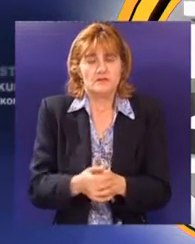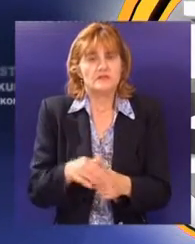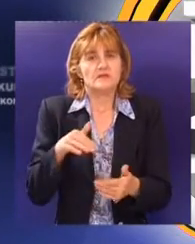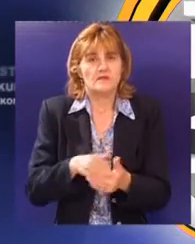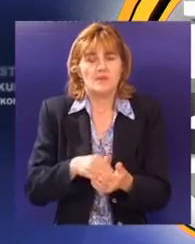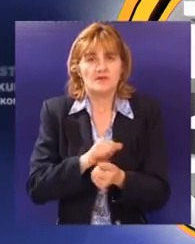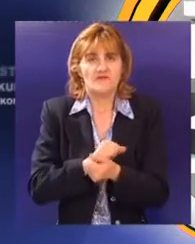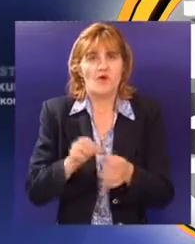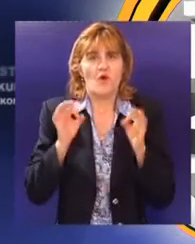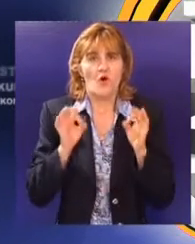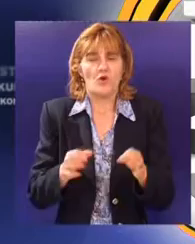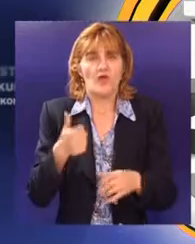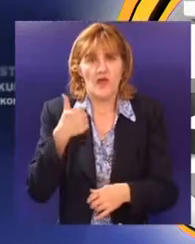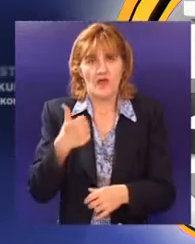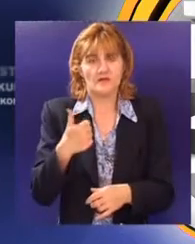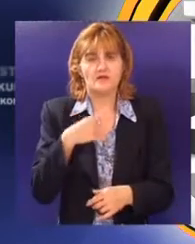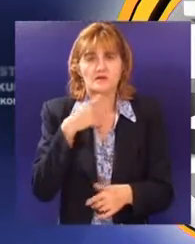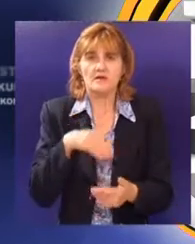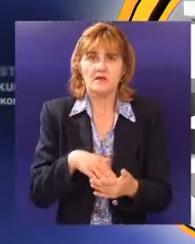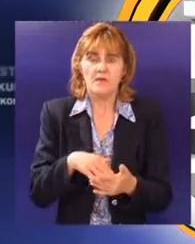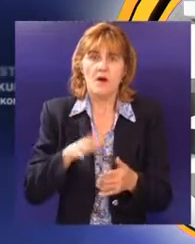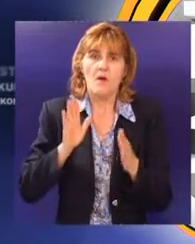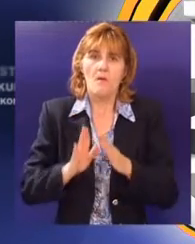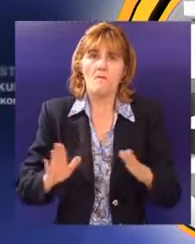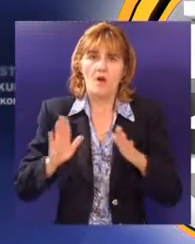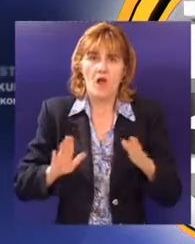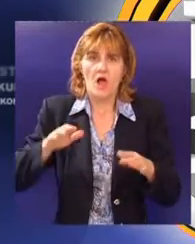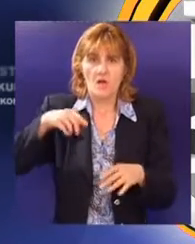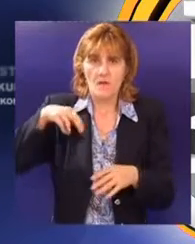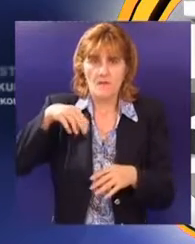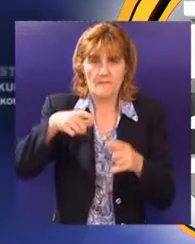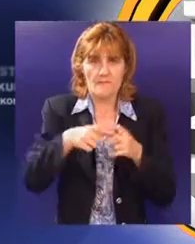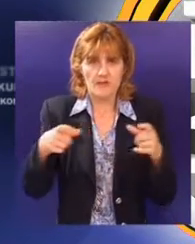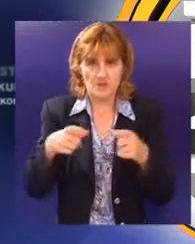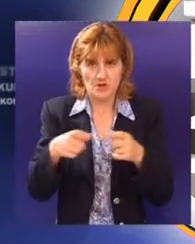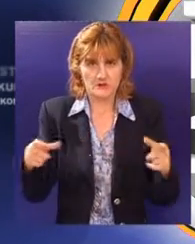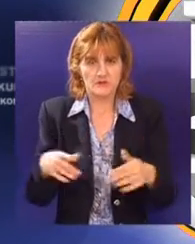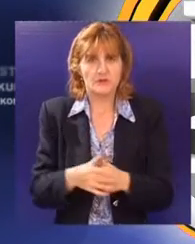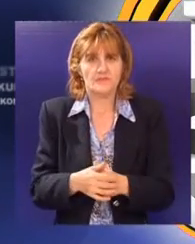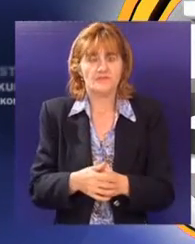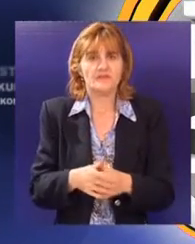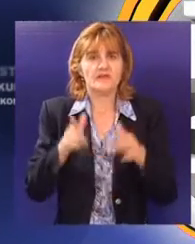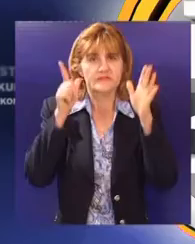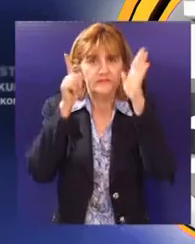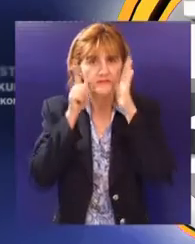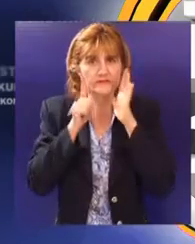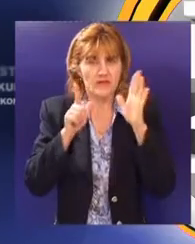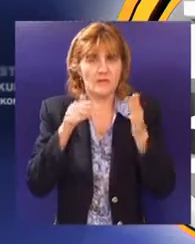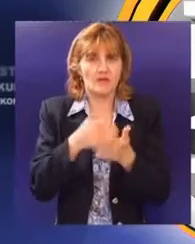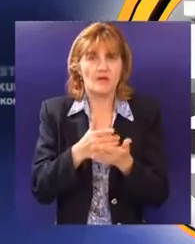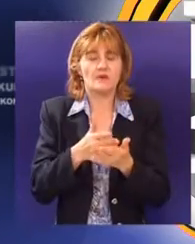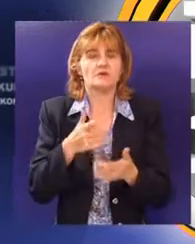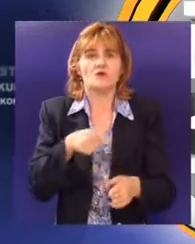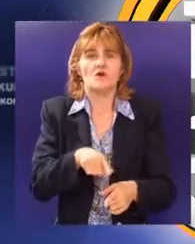da sve bude ok. I da se polako ide preko pešačkog prelaza. To je najbitnije. Tokom sedam dana koliko će akcija trajati, na